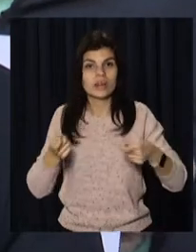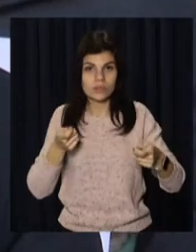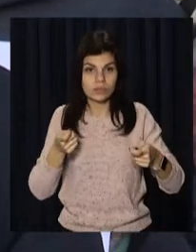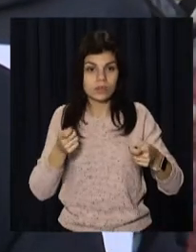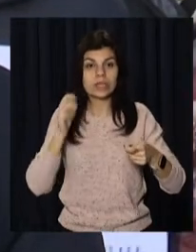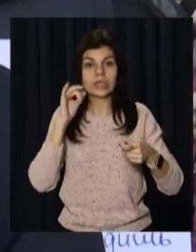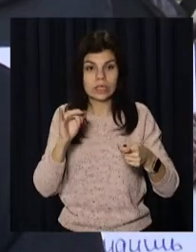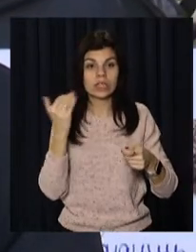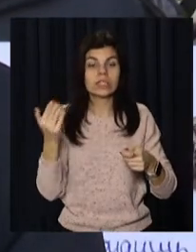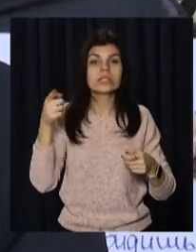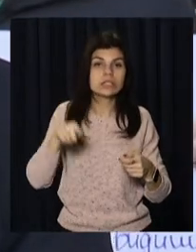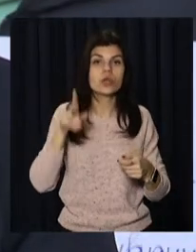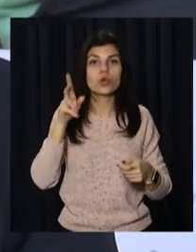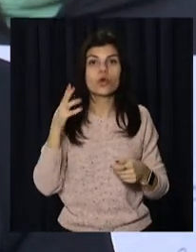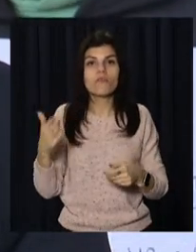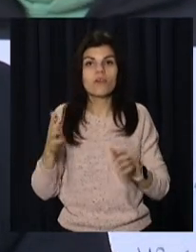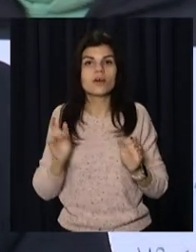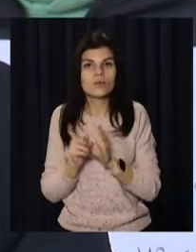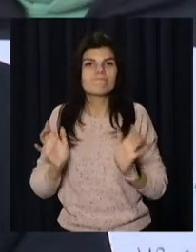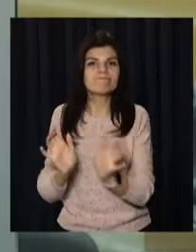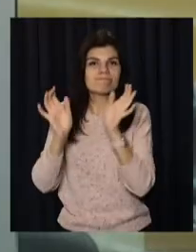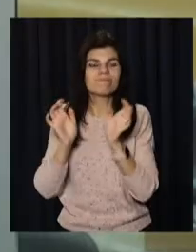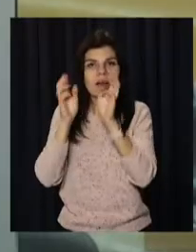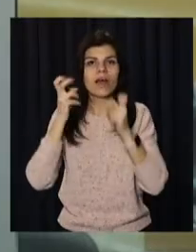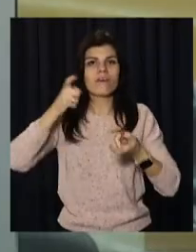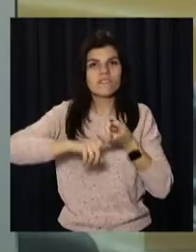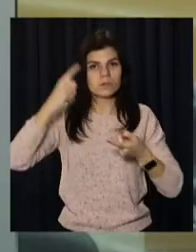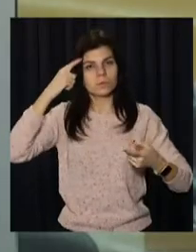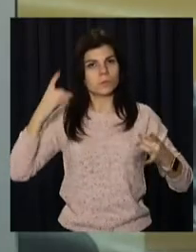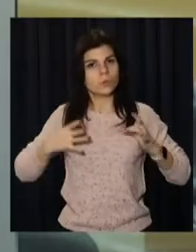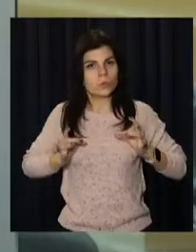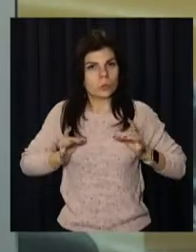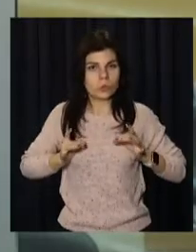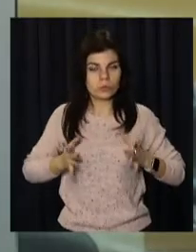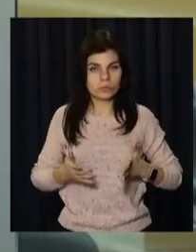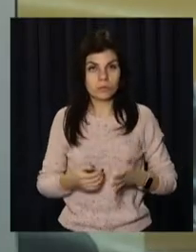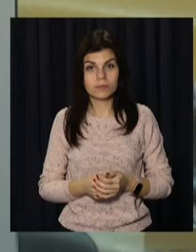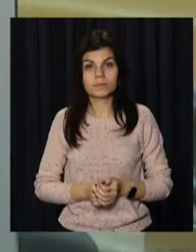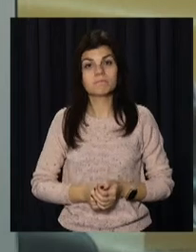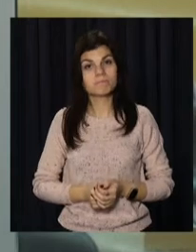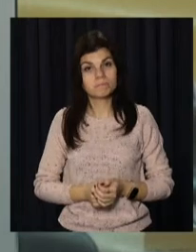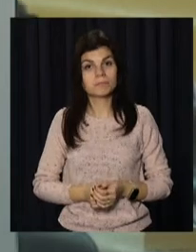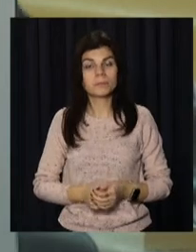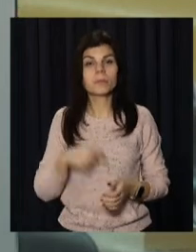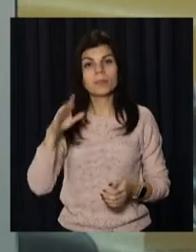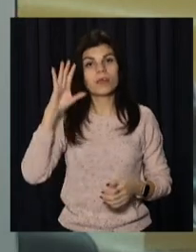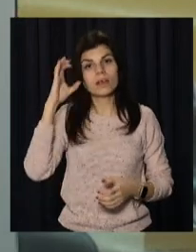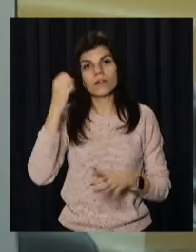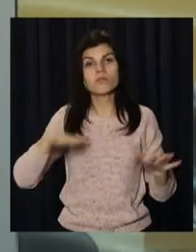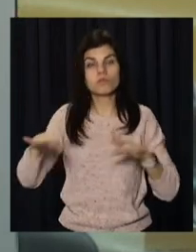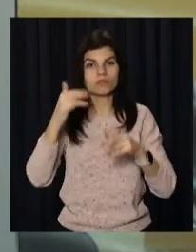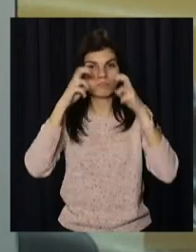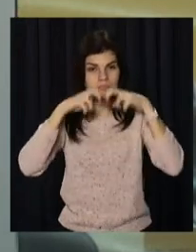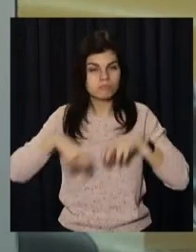і ті, хто його підштовхнув. У міськраді Кривого Рогу проходять обшуки. Слідчі дії